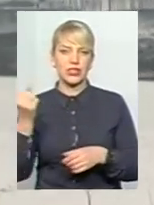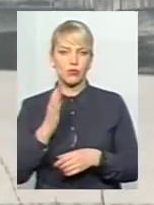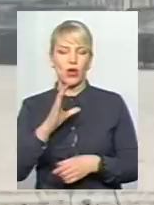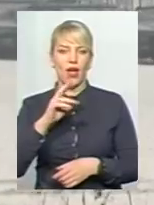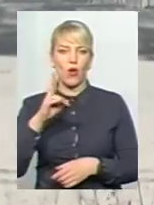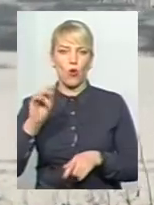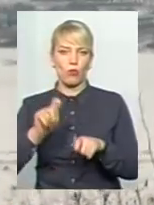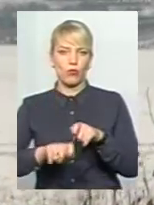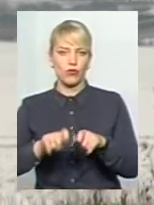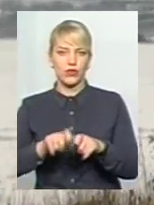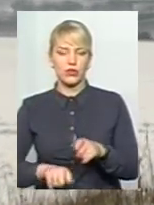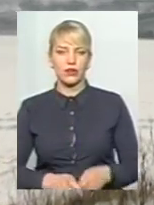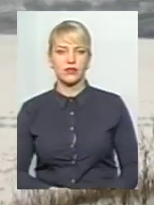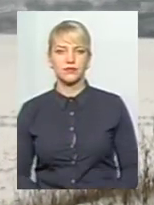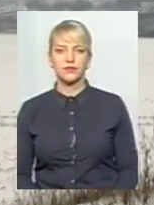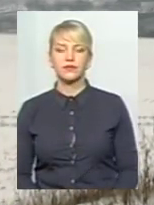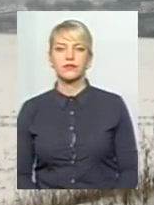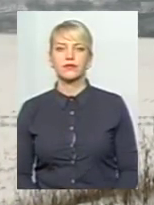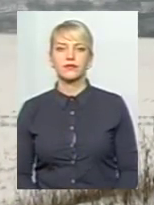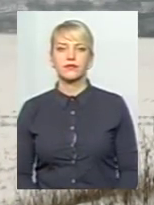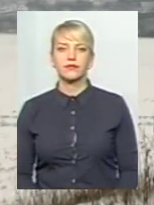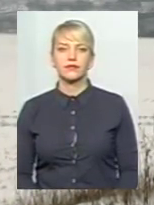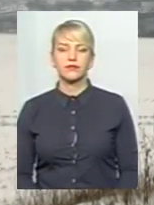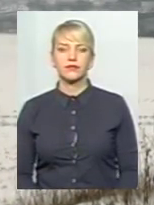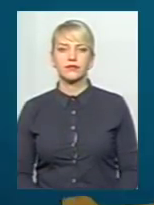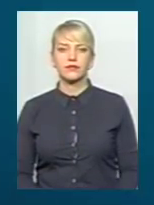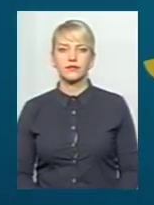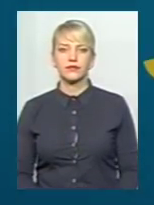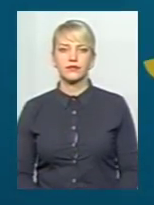Олександр Горішевський, Володимир Саприкін. Новини Поділля. Центр.